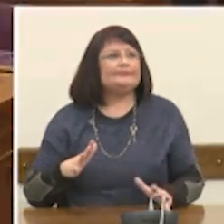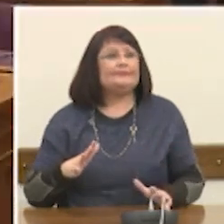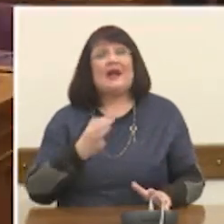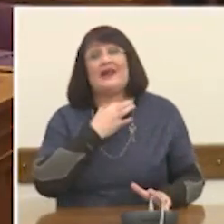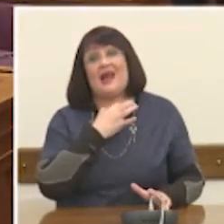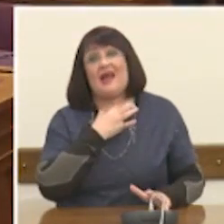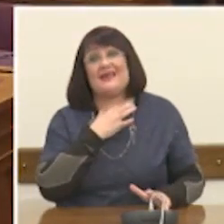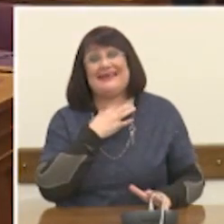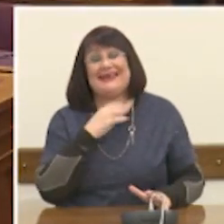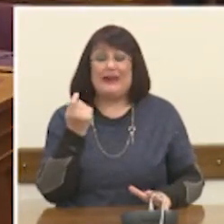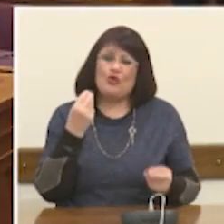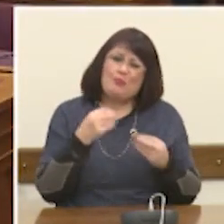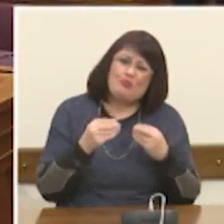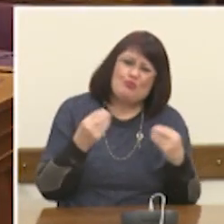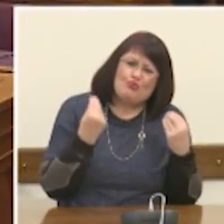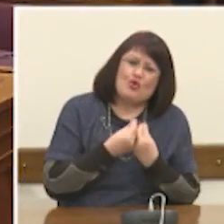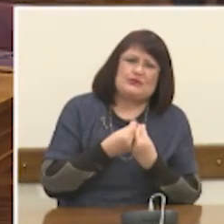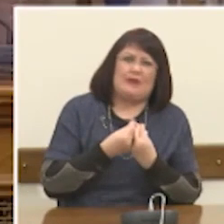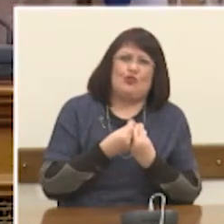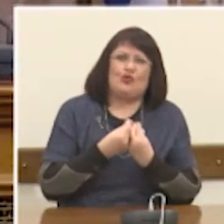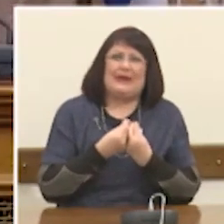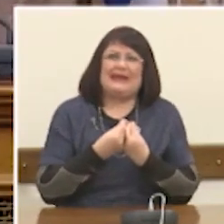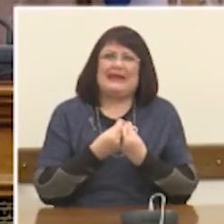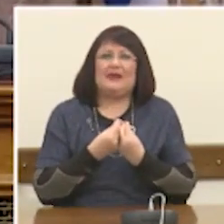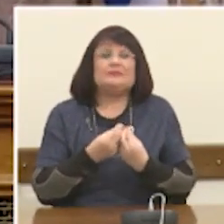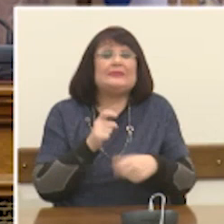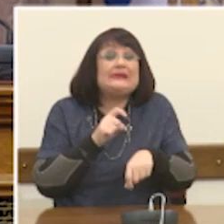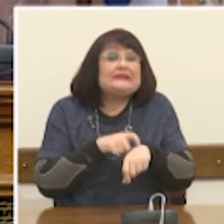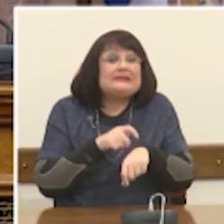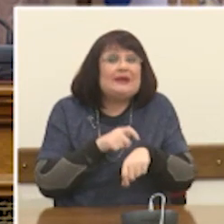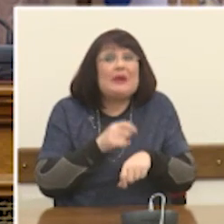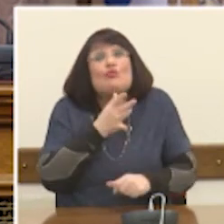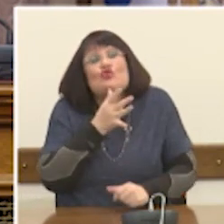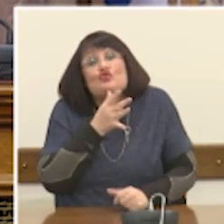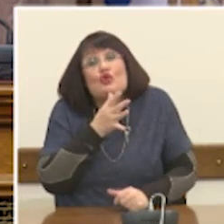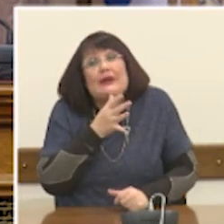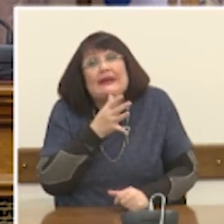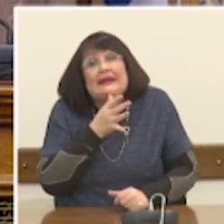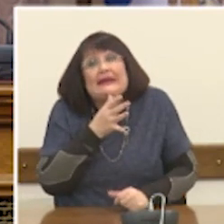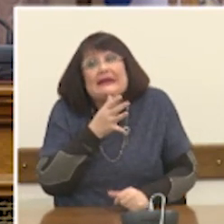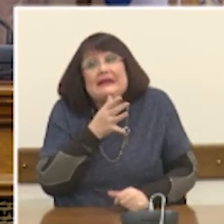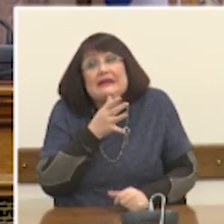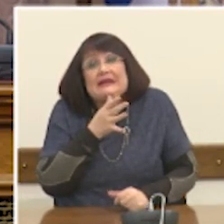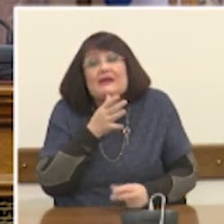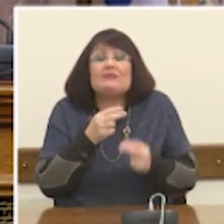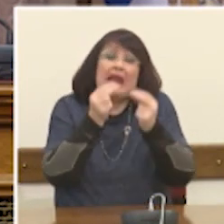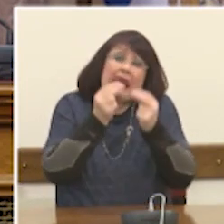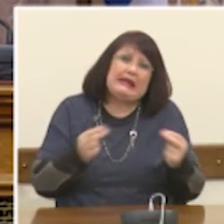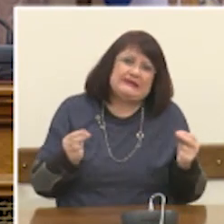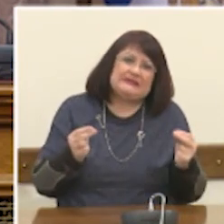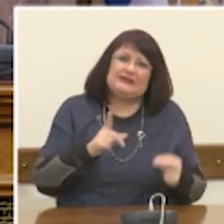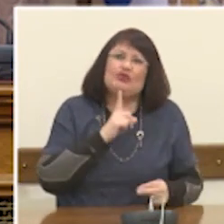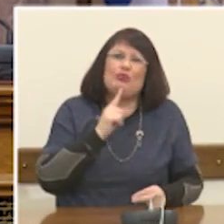προσαρμοστούμε σε στιγμιές ή προσωρινές ασημετρίες, όπως αυτές που παρατηρούμε σήμερα,